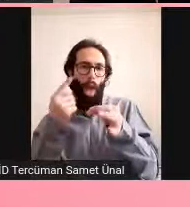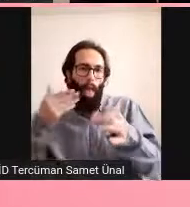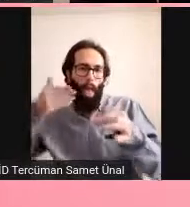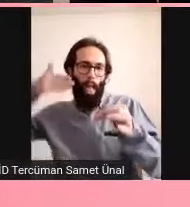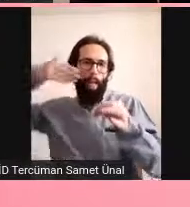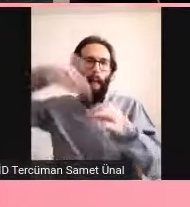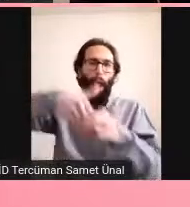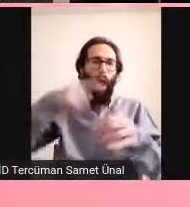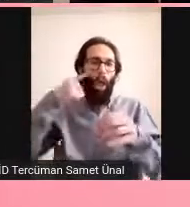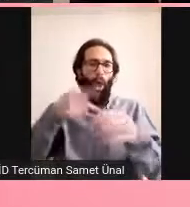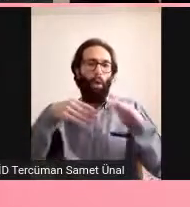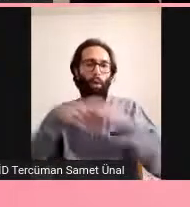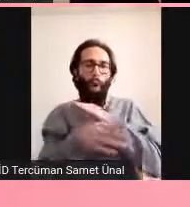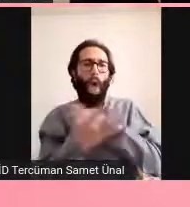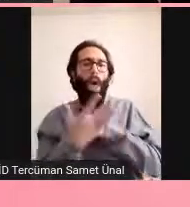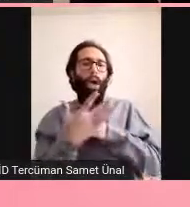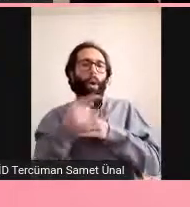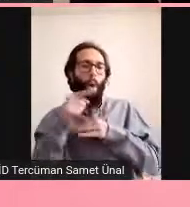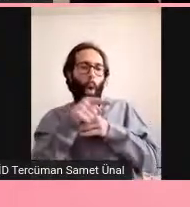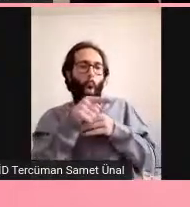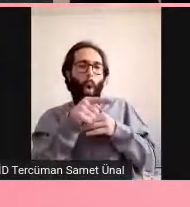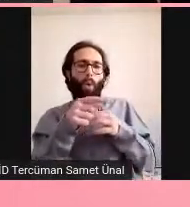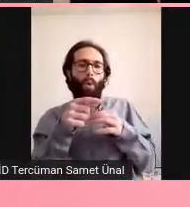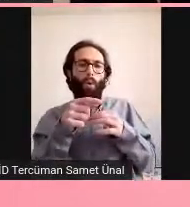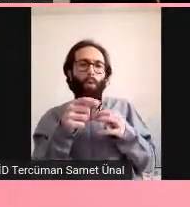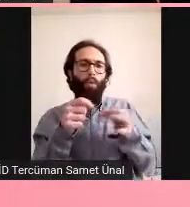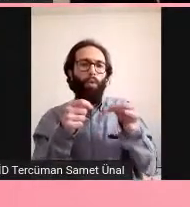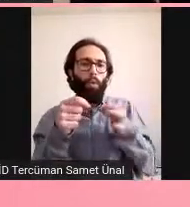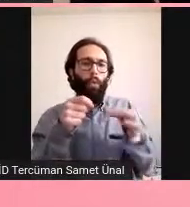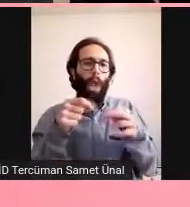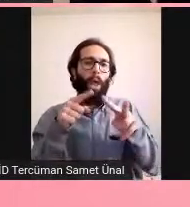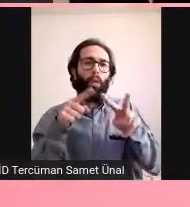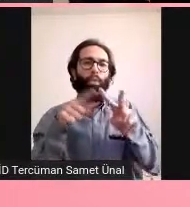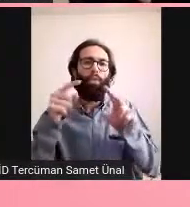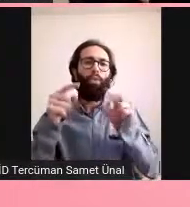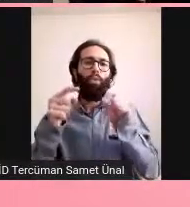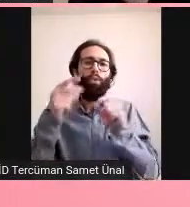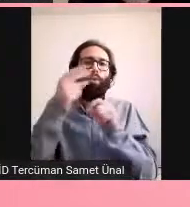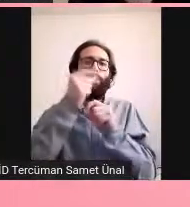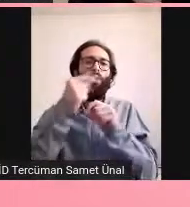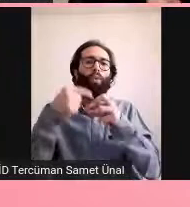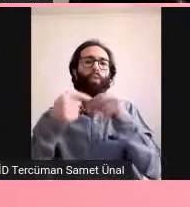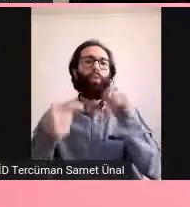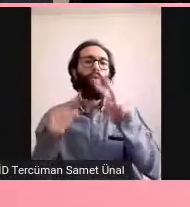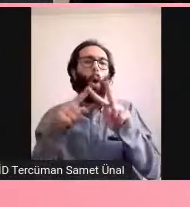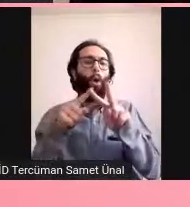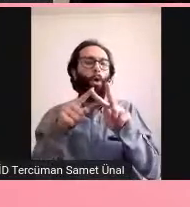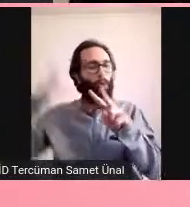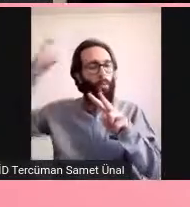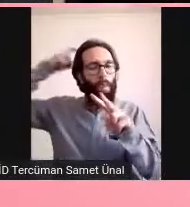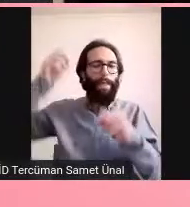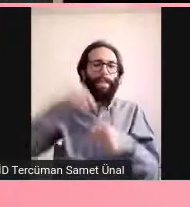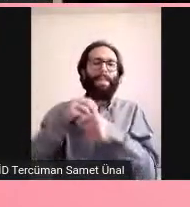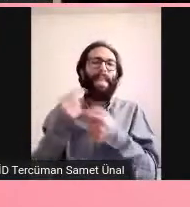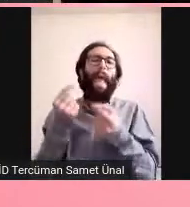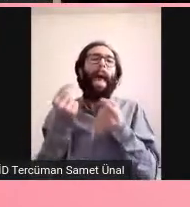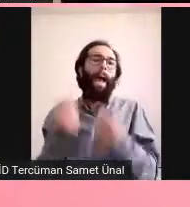Hani akciğerde çok fazla ya onun için akciğerde çok hücreye girebiliyor. Nöronlarda azmış. Ama